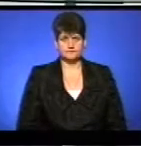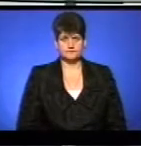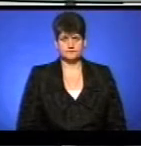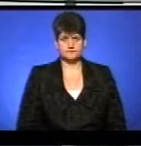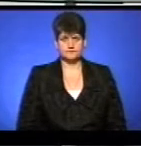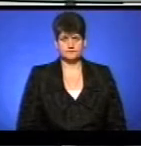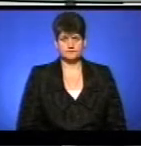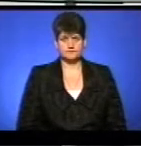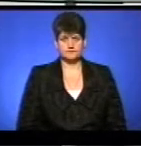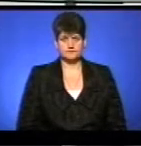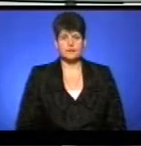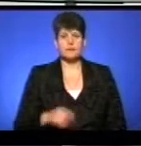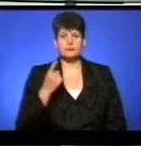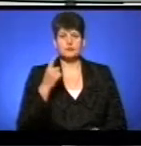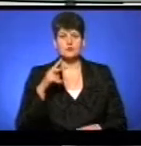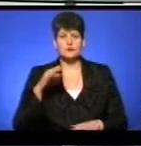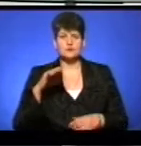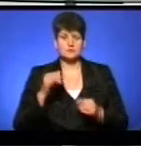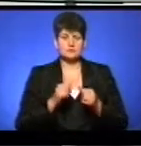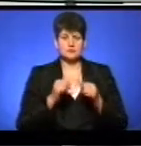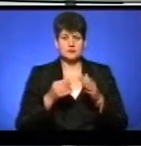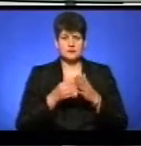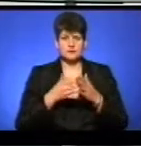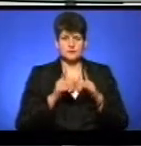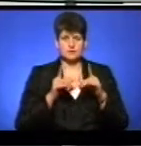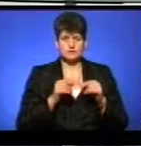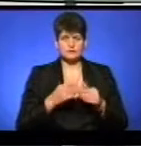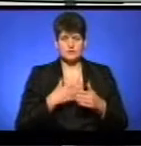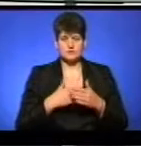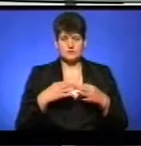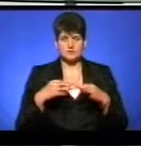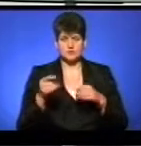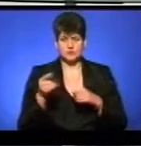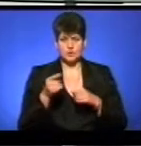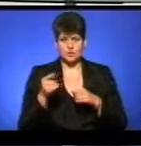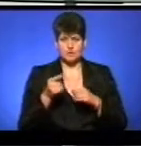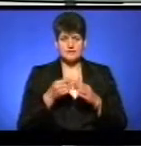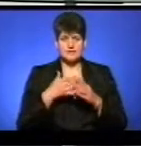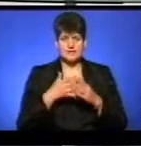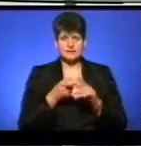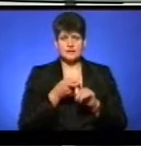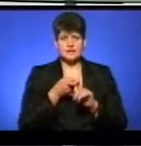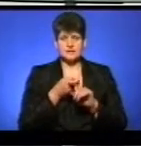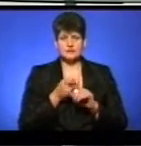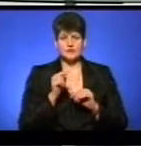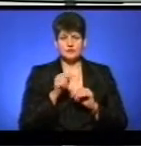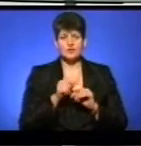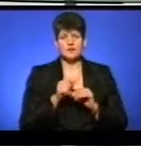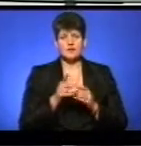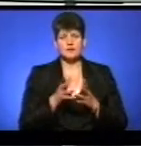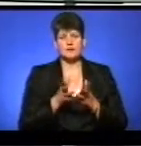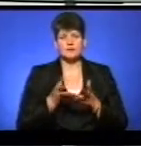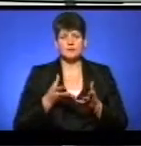Музика З 1 листопада зросте тариф на проїзд у громадському транспорті Тернополя. Ціна залежатиме від того. Розраховується